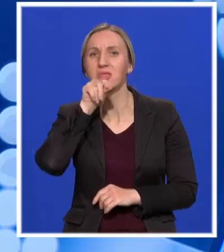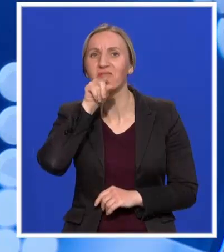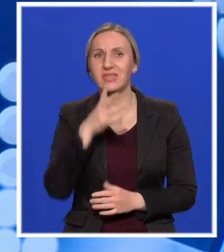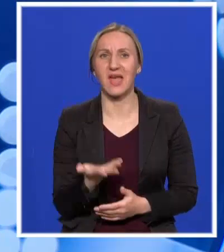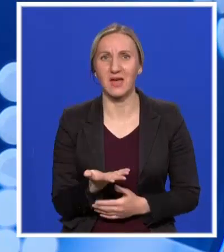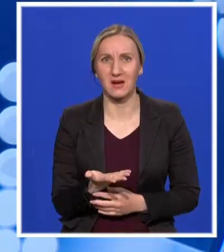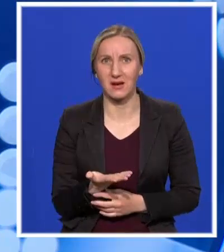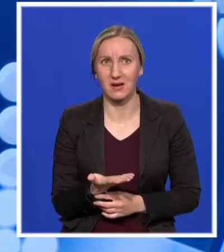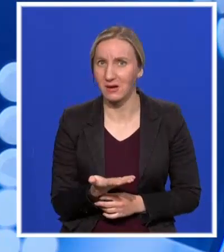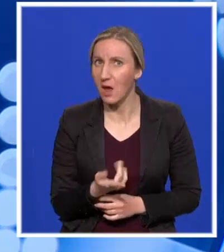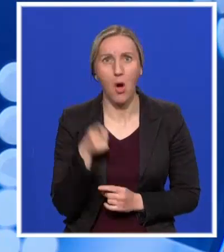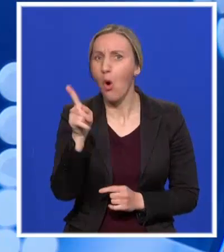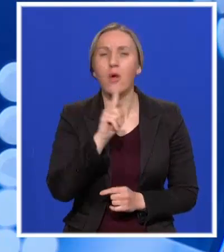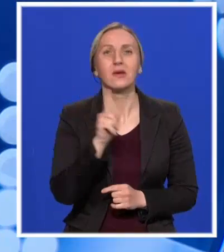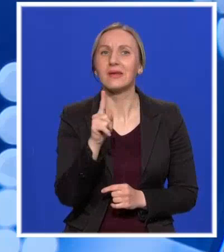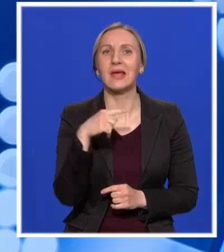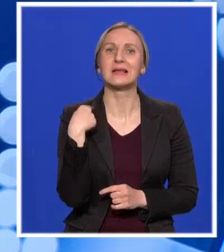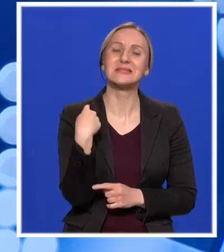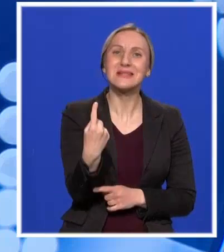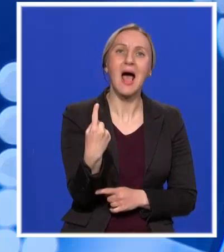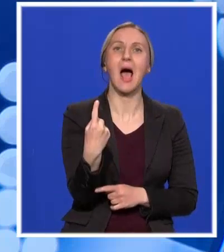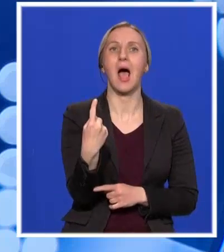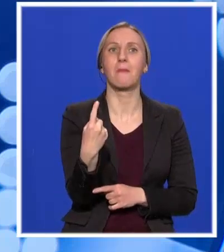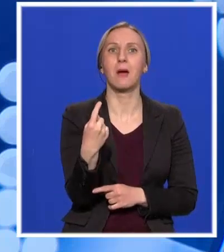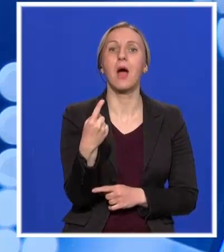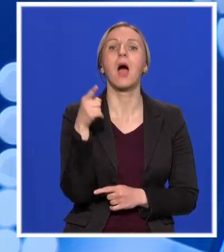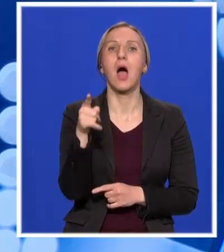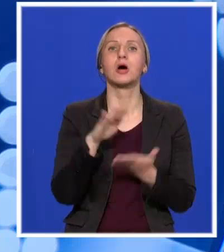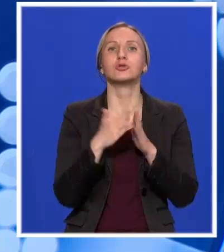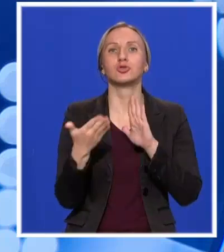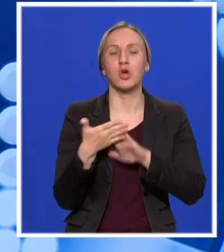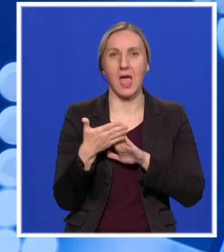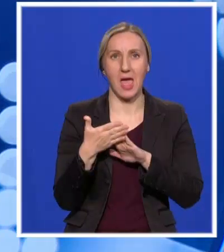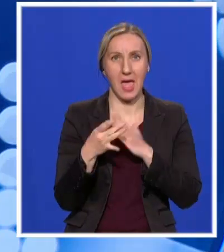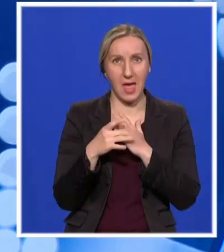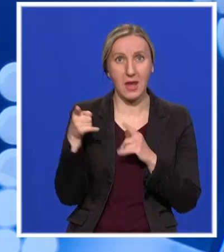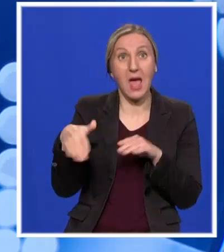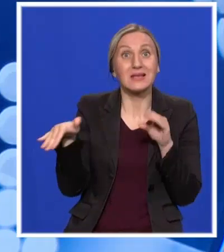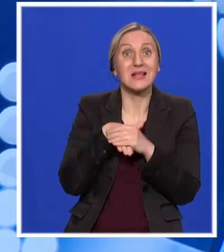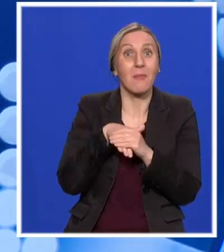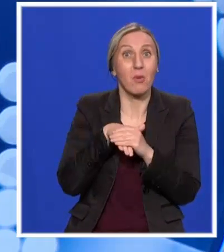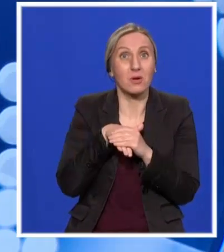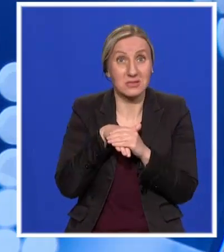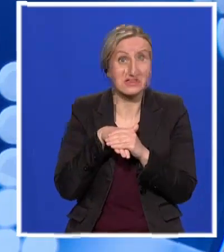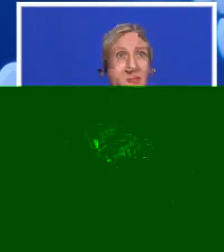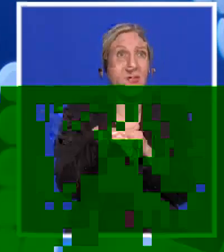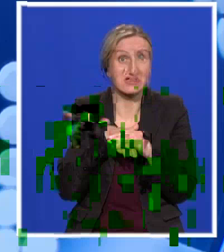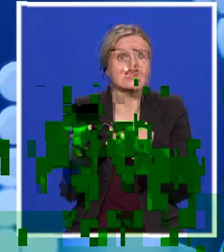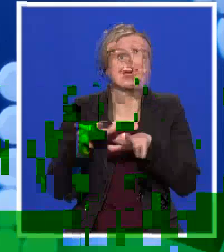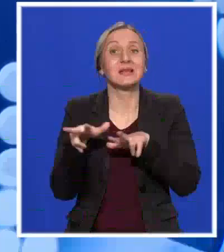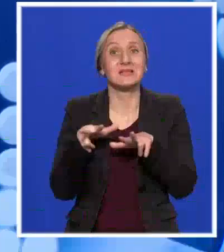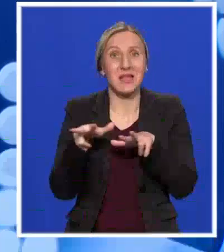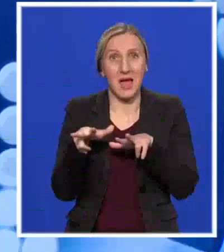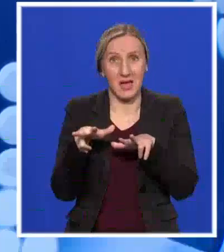on nije izvorni sam autor te vesti, on je tu vest dobio od svoje supruge, koja je inače zaposlena u jednom od ministarstava